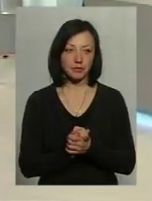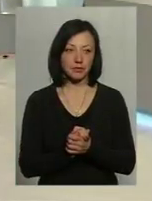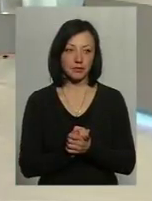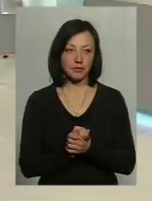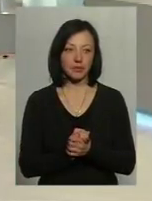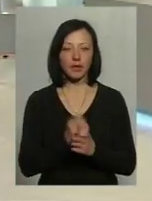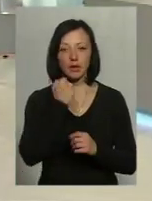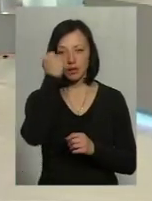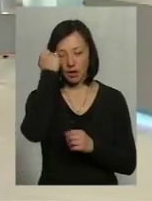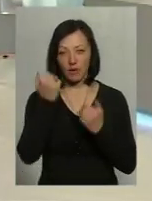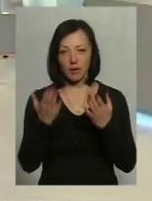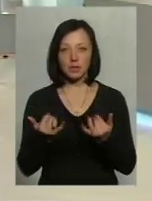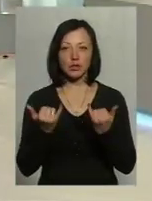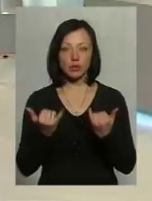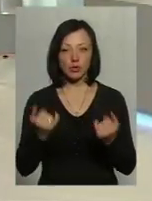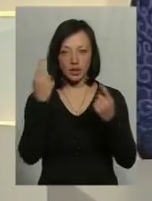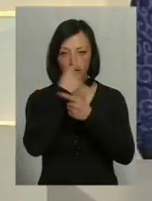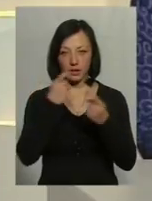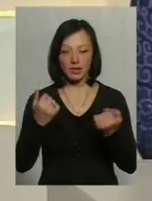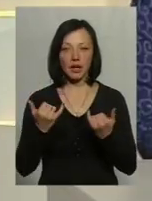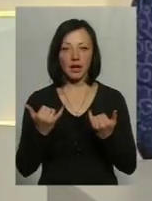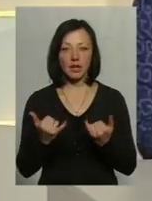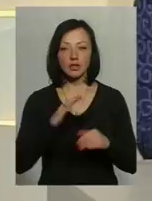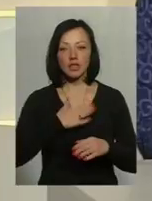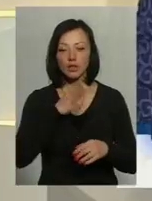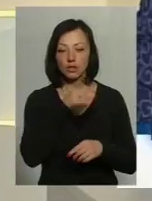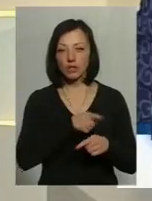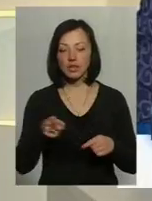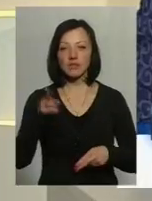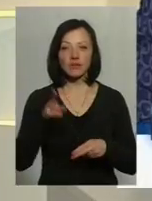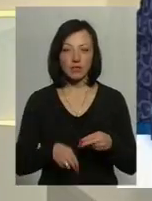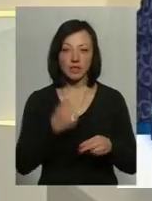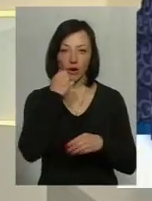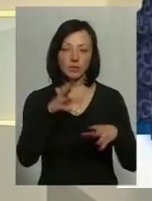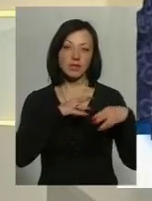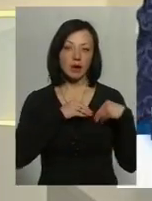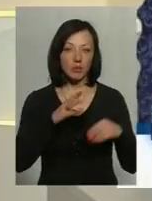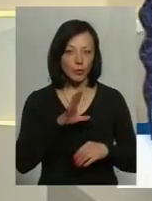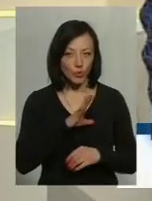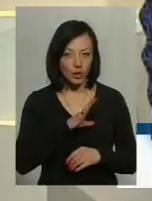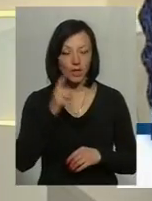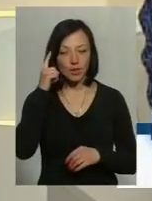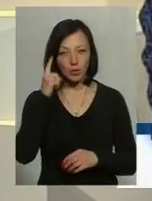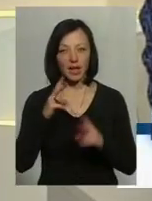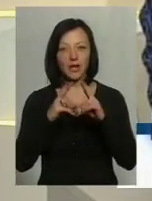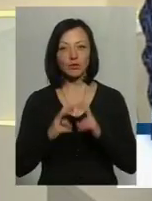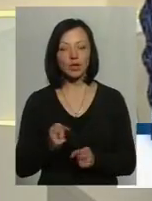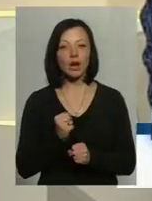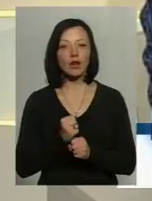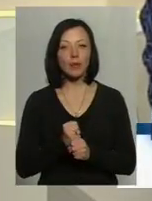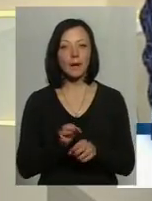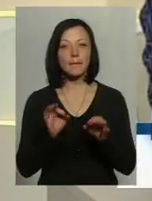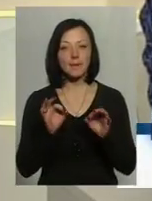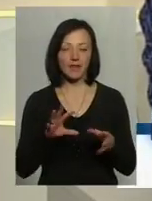ж, дякую вам за сьогоднішній фір. Наразі наш час вичерпаний. Дякую всім, хто був із нами. Думайте, аналізуйте,